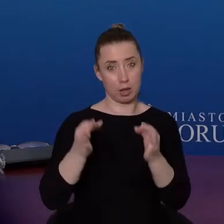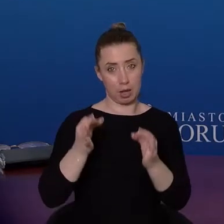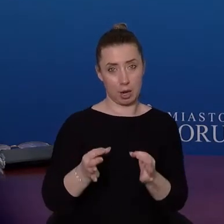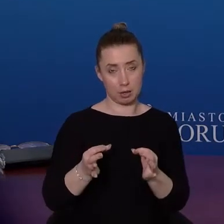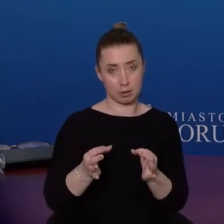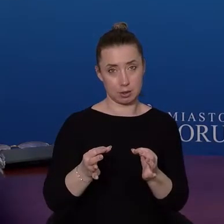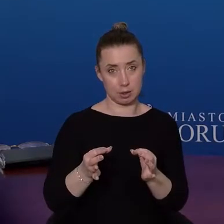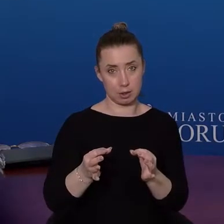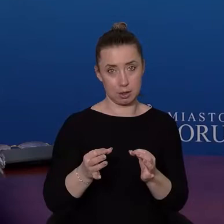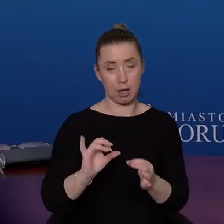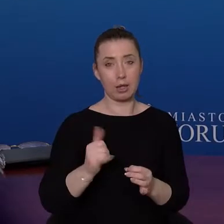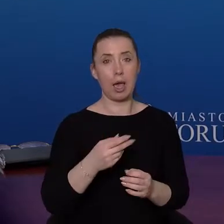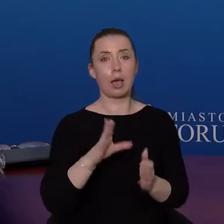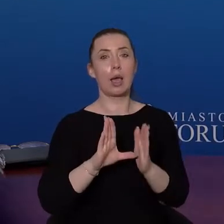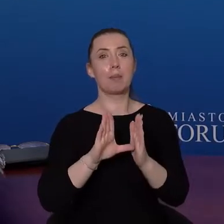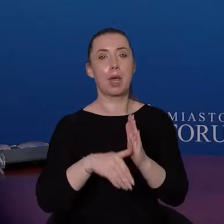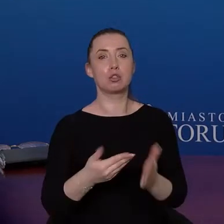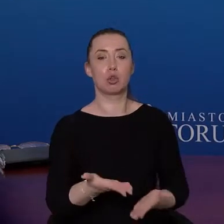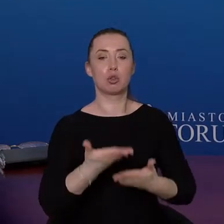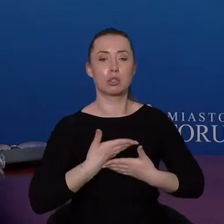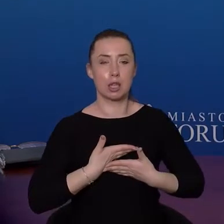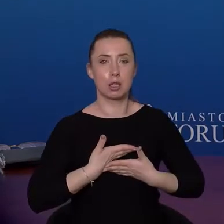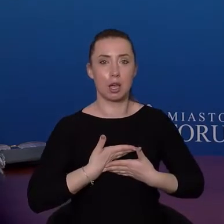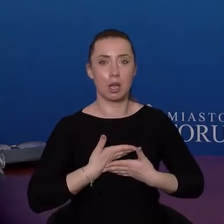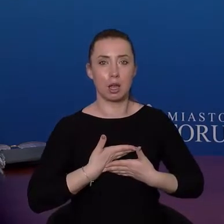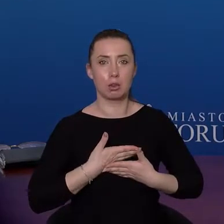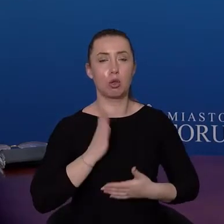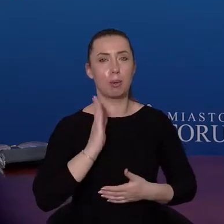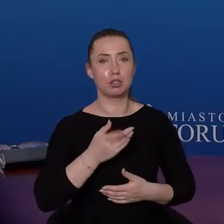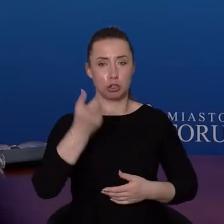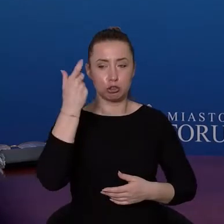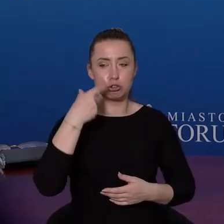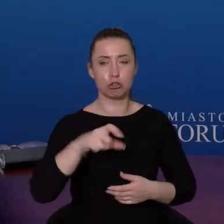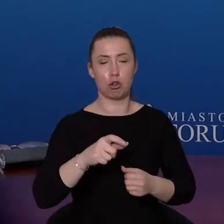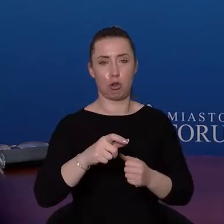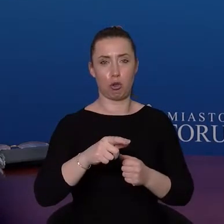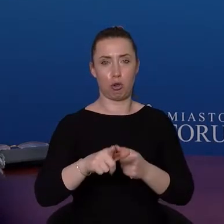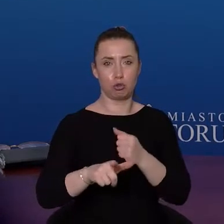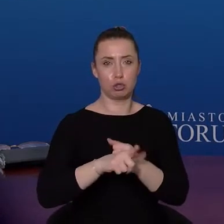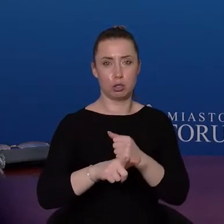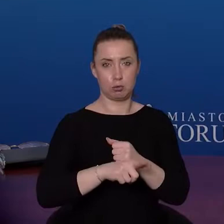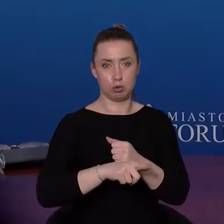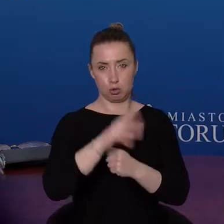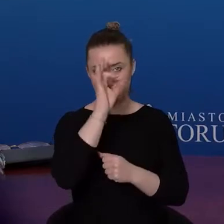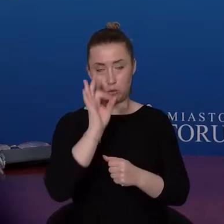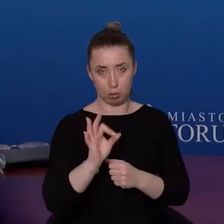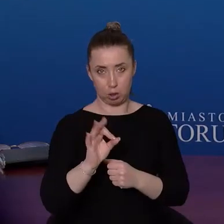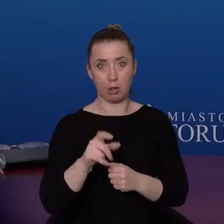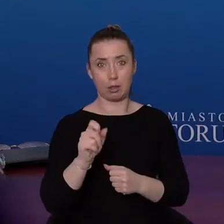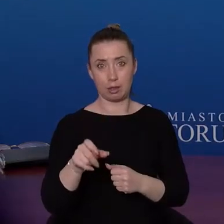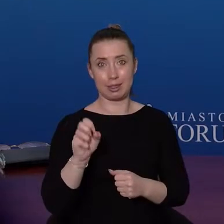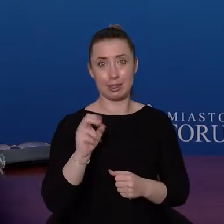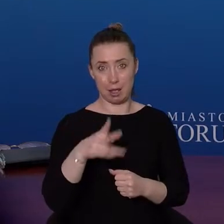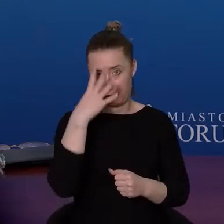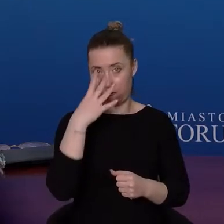tak jak miasto to dostanie od stycznia, dostanie rachunek za 170 zł. Takie są realia cen